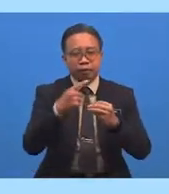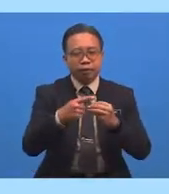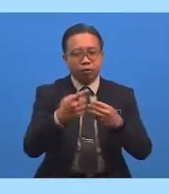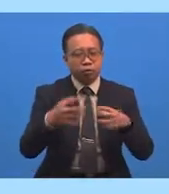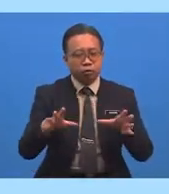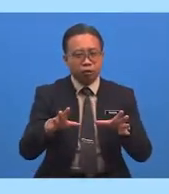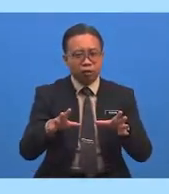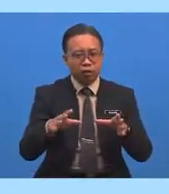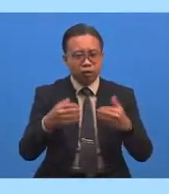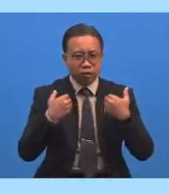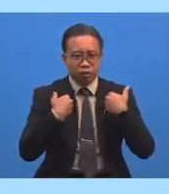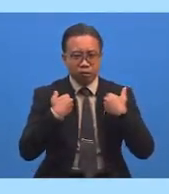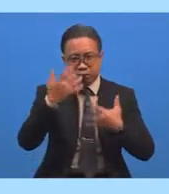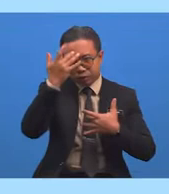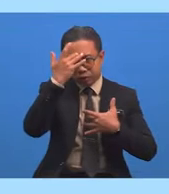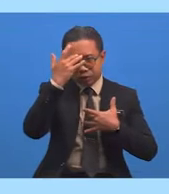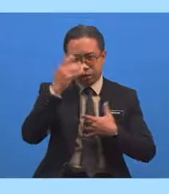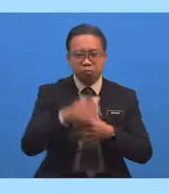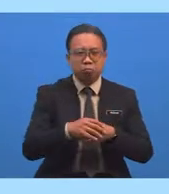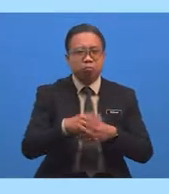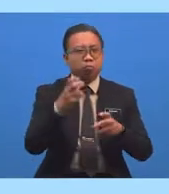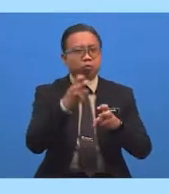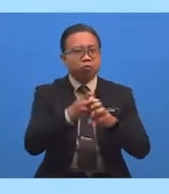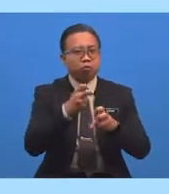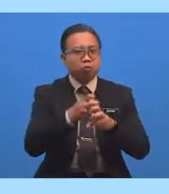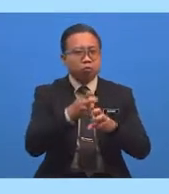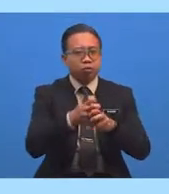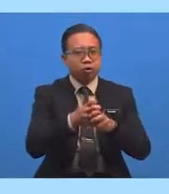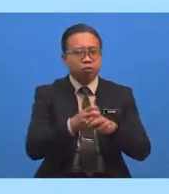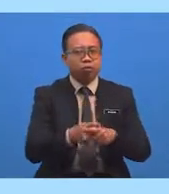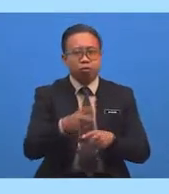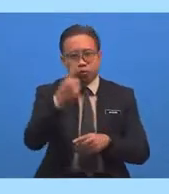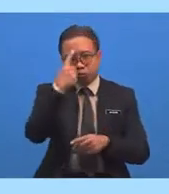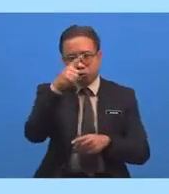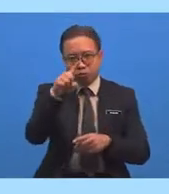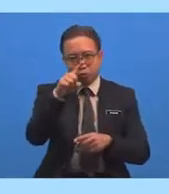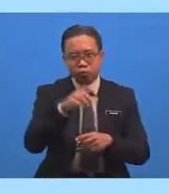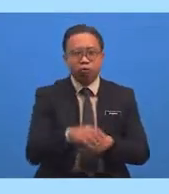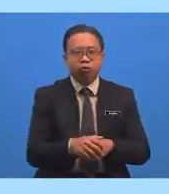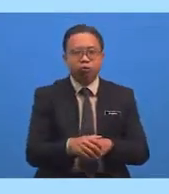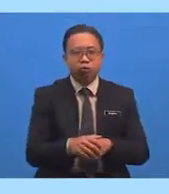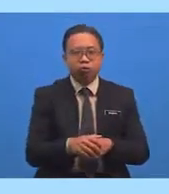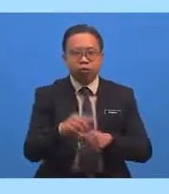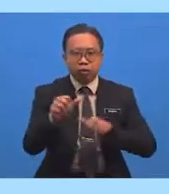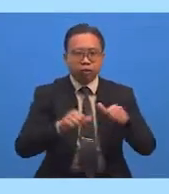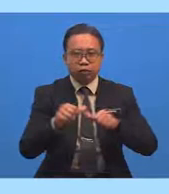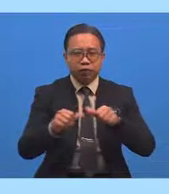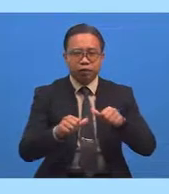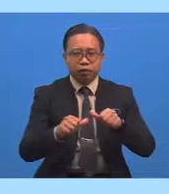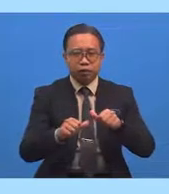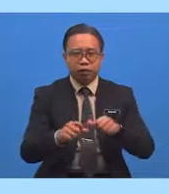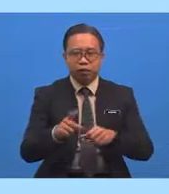Itu Mengidap Penyakit Penyakit Ini Agak Sukarlah Baginya Untuk Melaksanakan Aktiviti